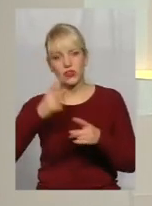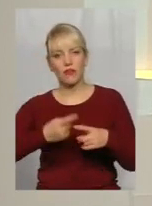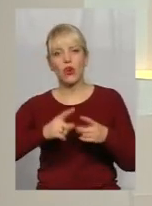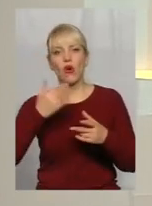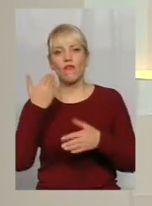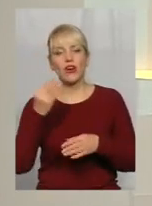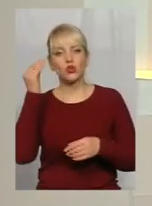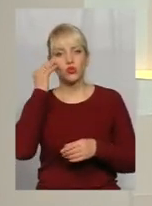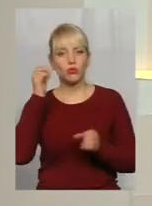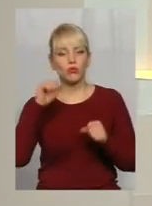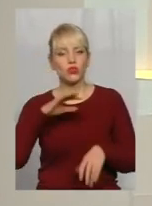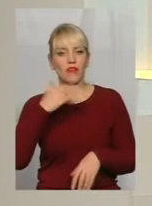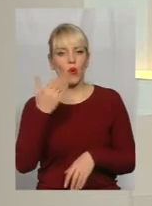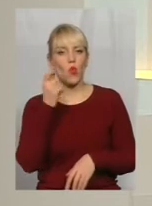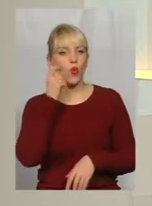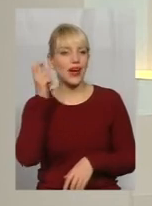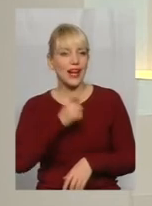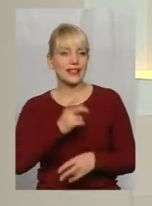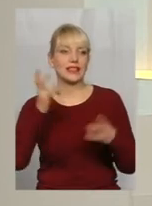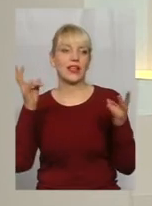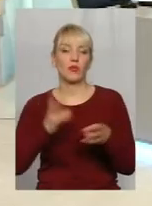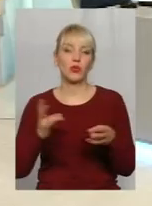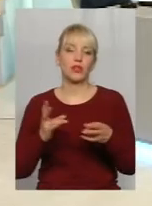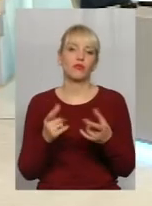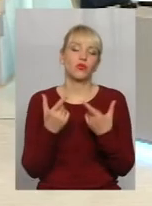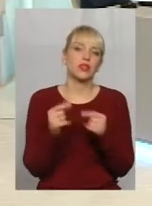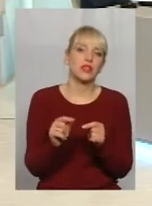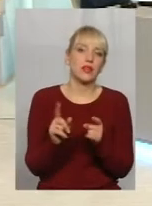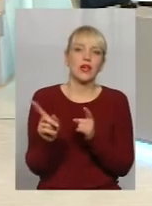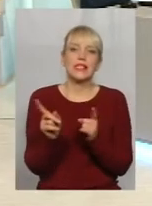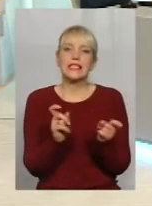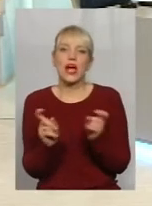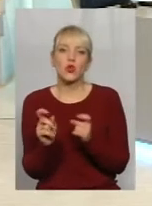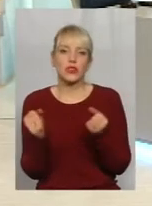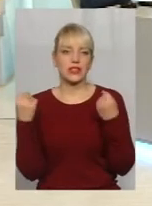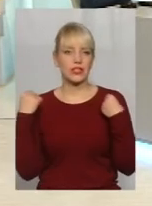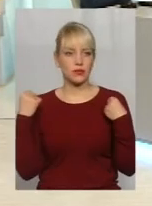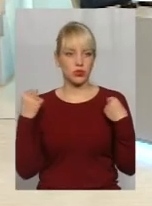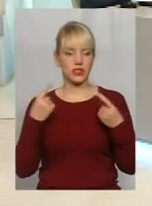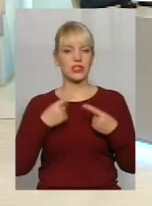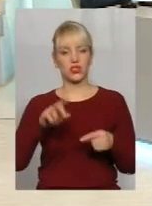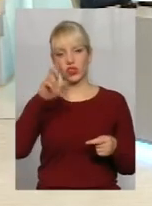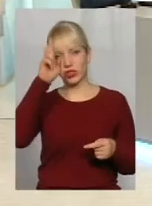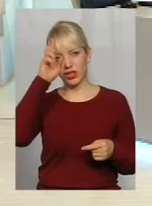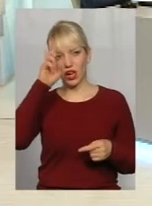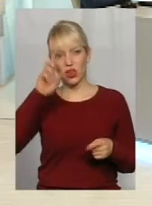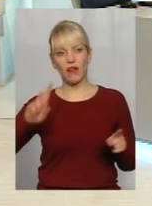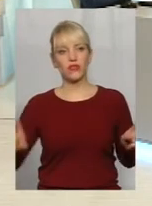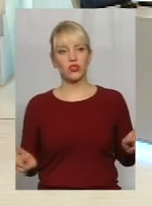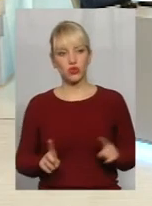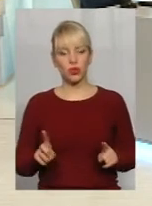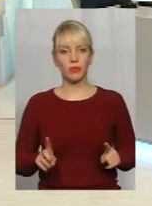можливо і Україні потрібно десь, я не знаю, залучати спортсменів з інших держав, аби